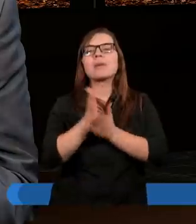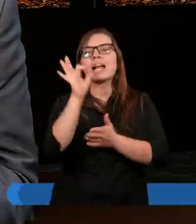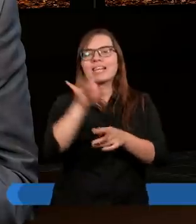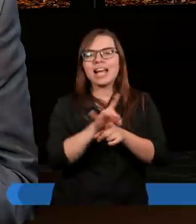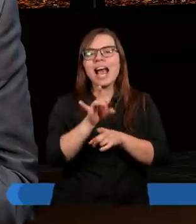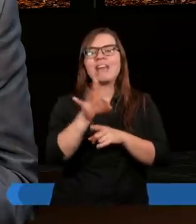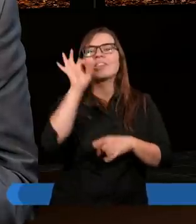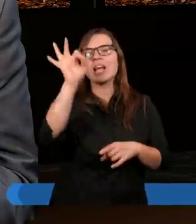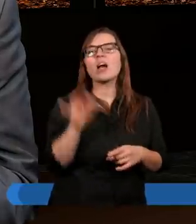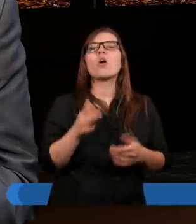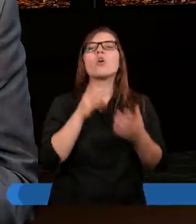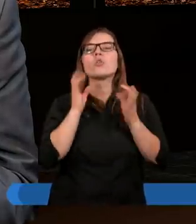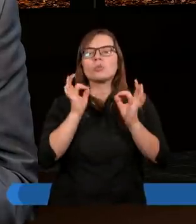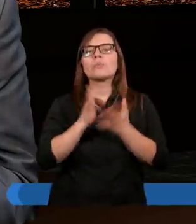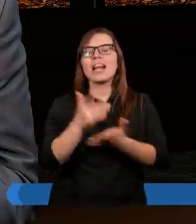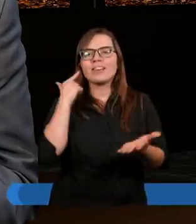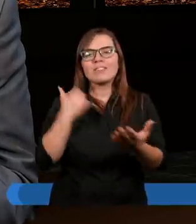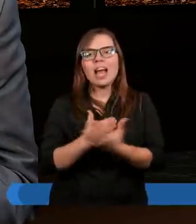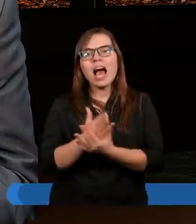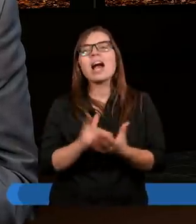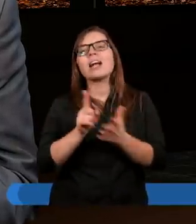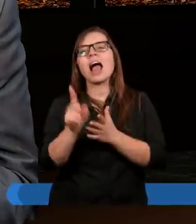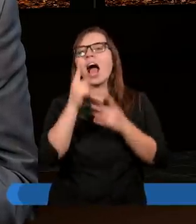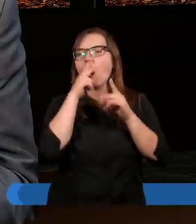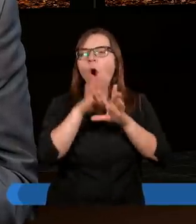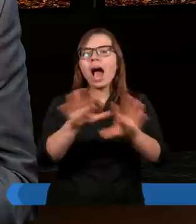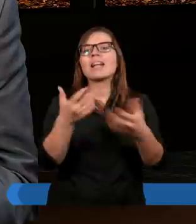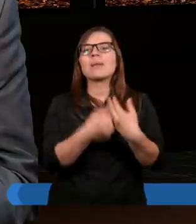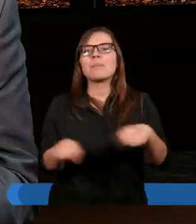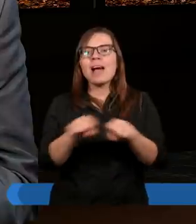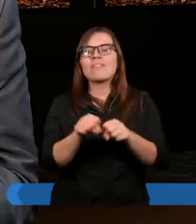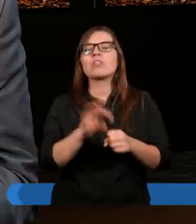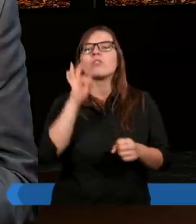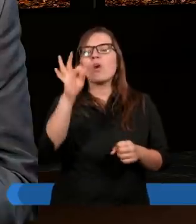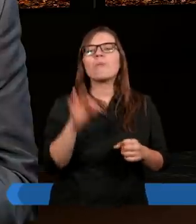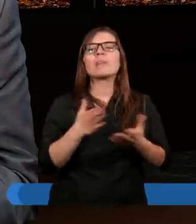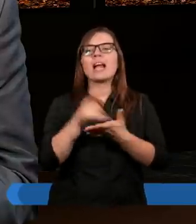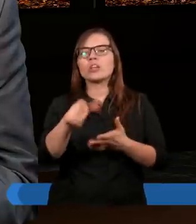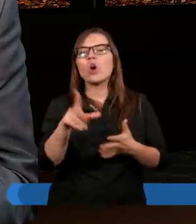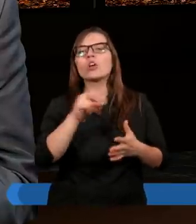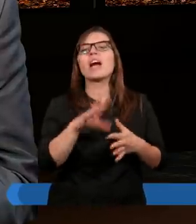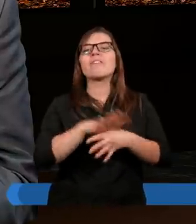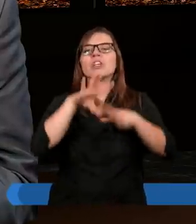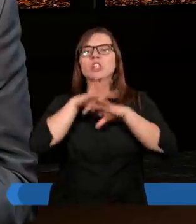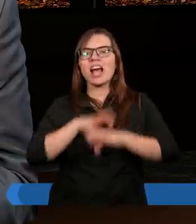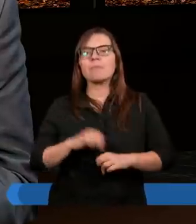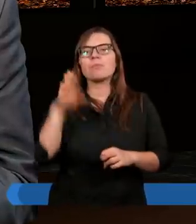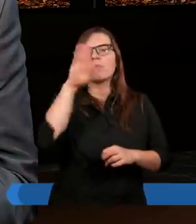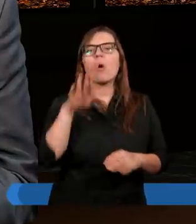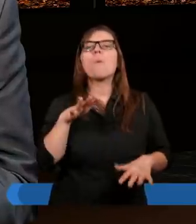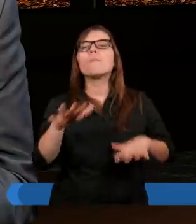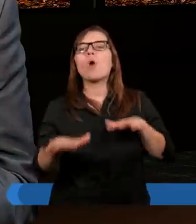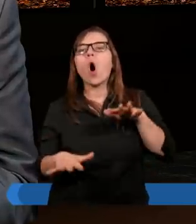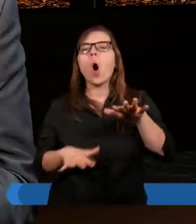Jego, skuteczną przez wiarę dla okazania sprawiedliwości swojej przez to, że w cierpliwości Bożej